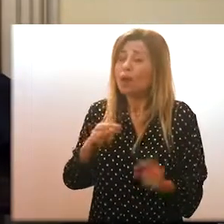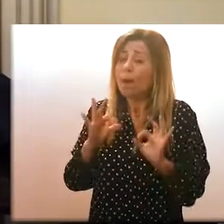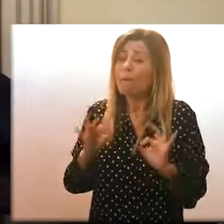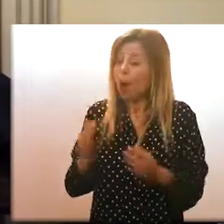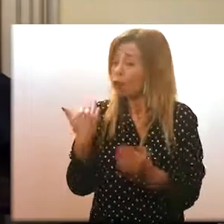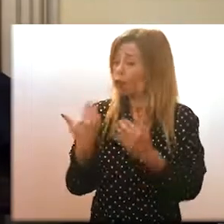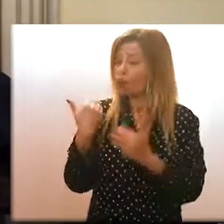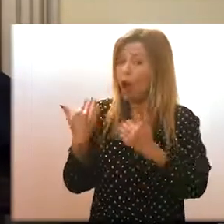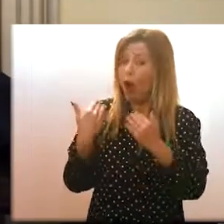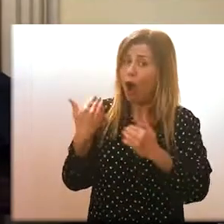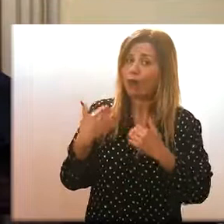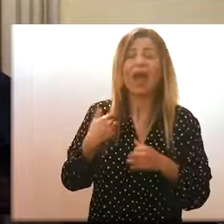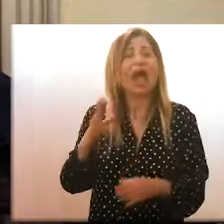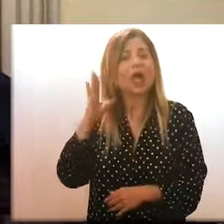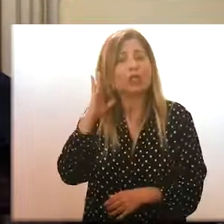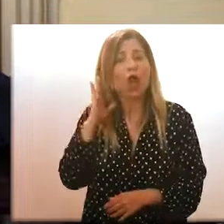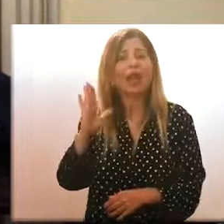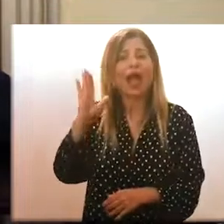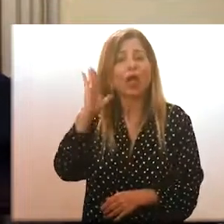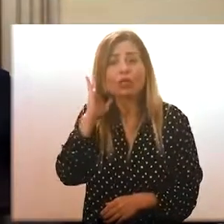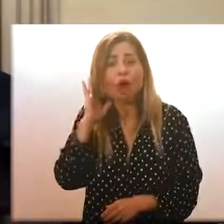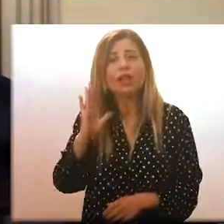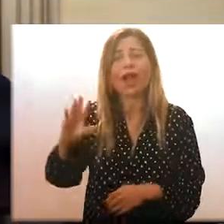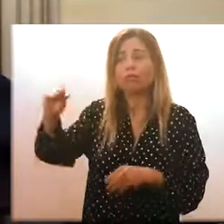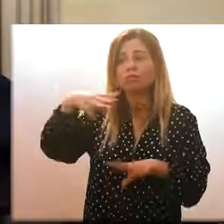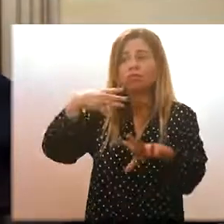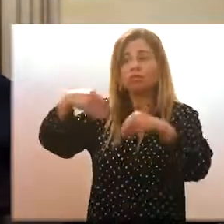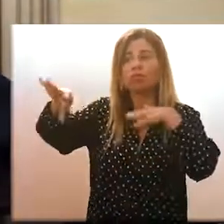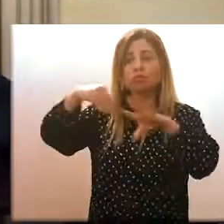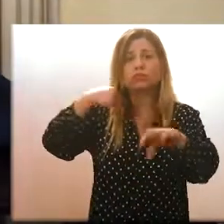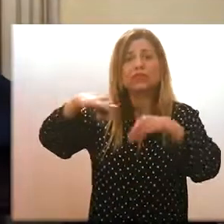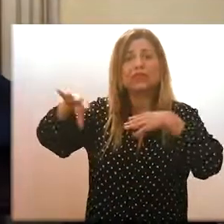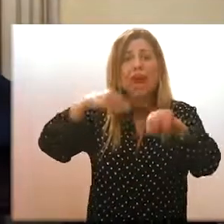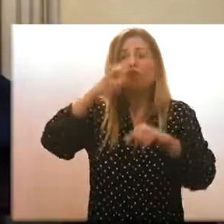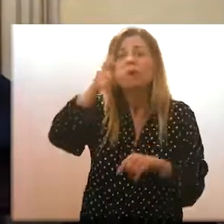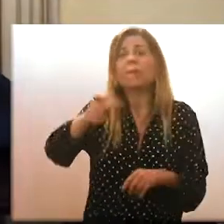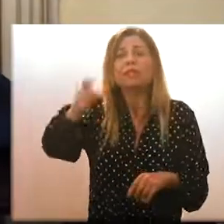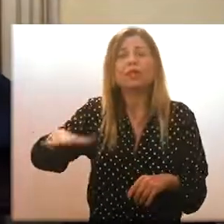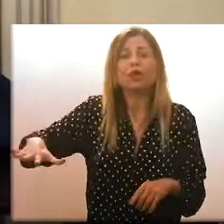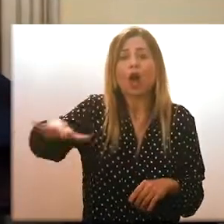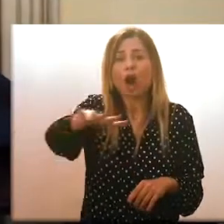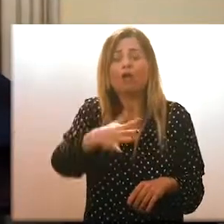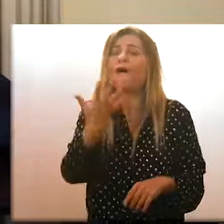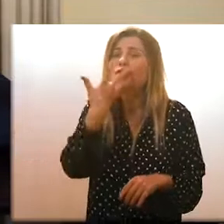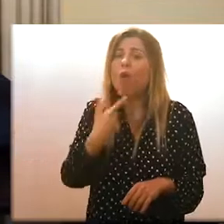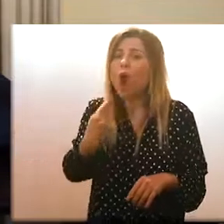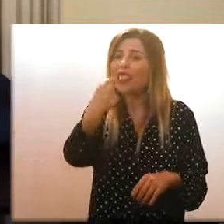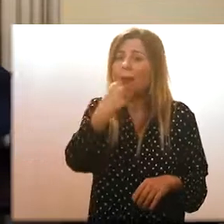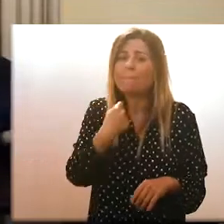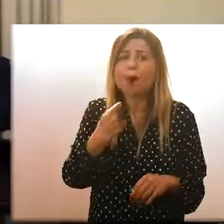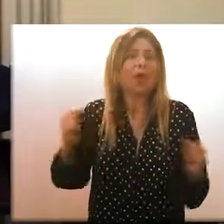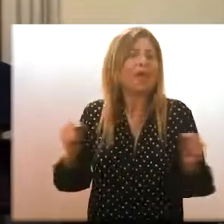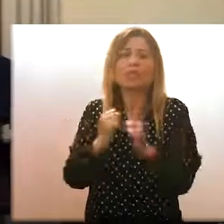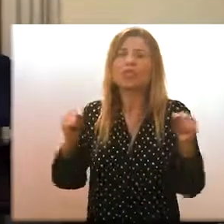giorni ho ascoltato, ho sentito, mi hanno inviato tantissimi messaggi persone che richiedono i tamponi e che